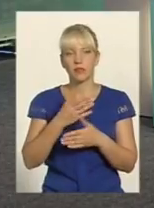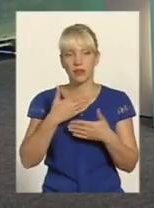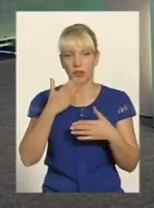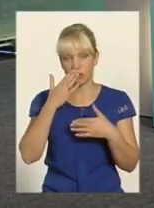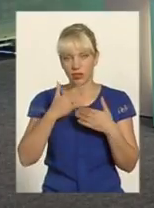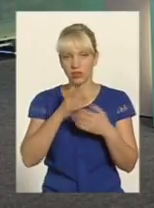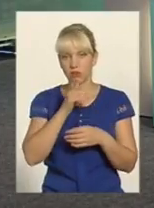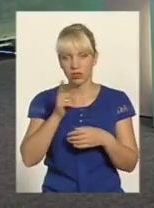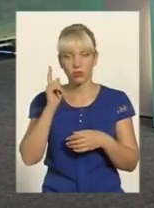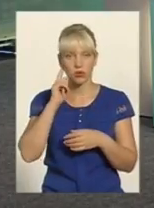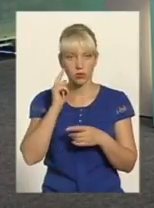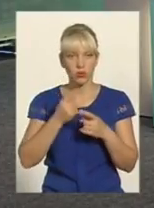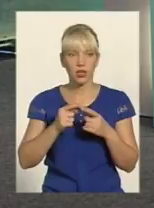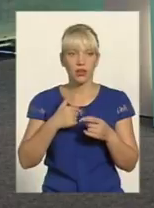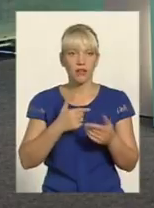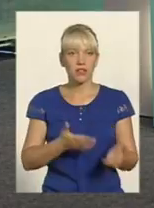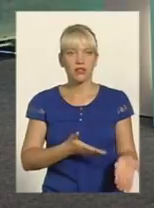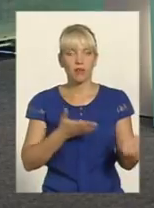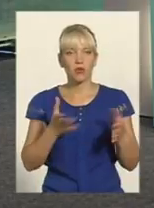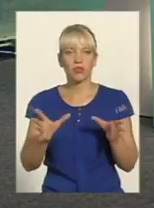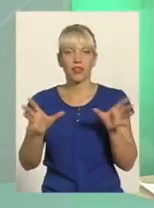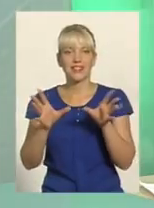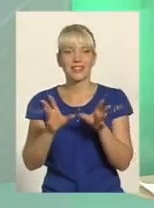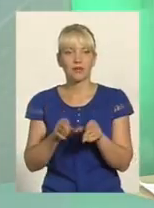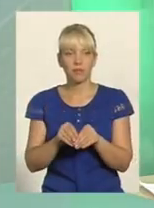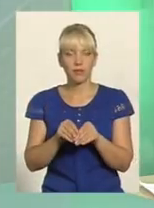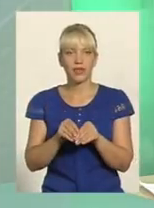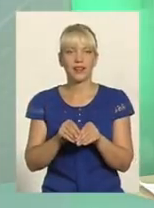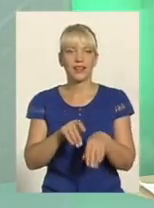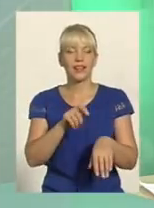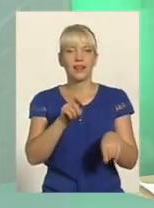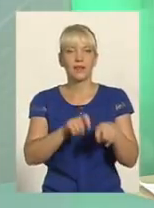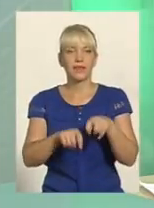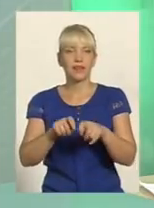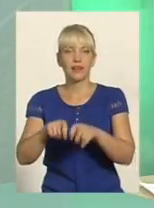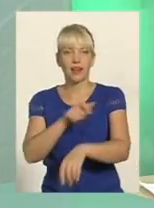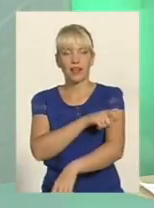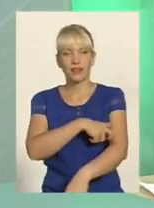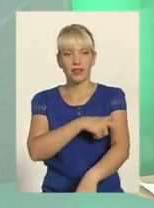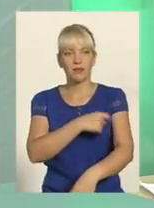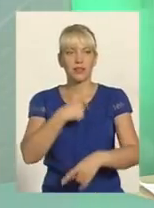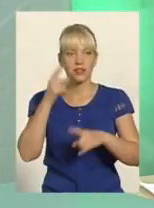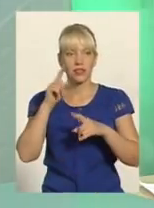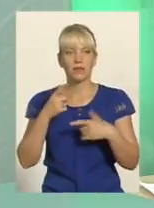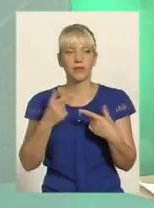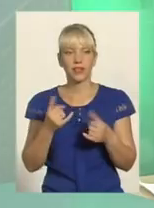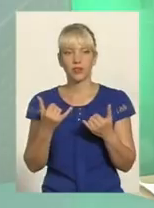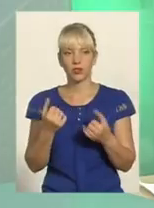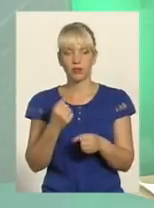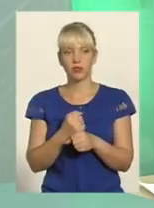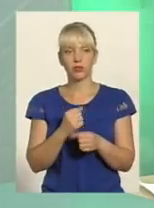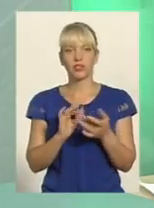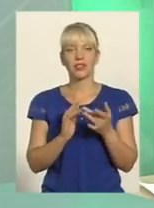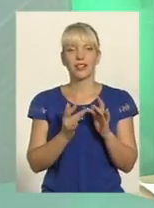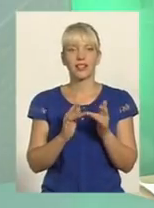на спільні рейди Ми бачимо, ми знаємо, де сьогодні ще працюють відповідні інтернет-кафе